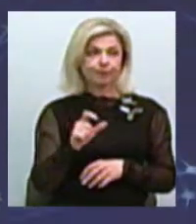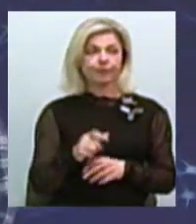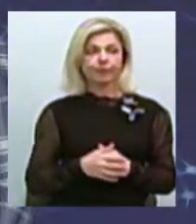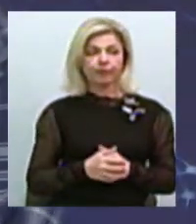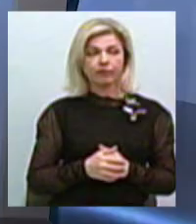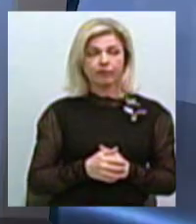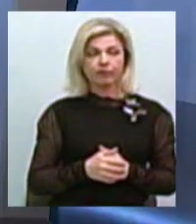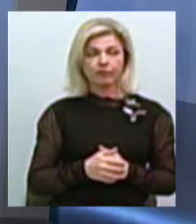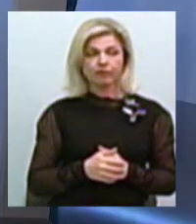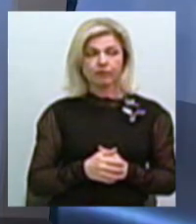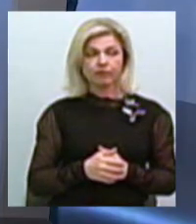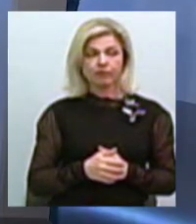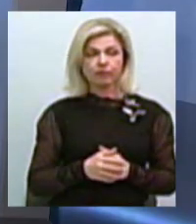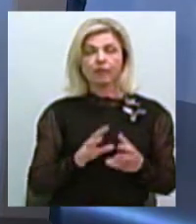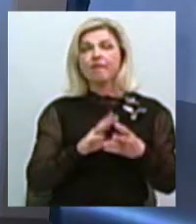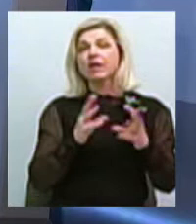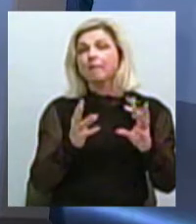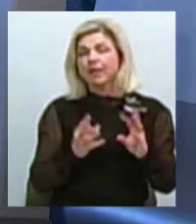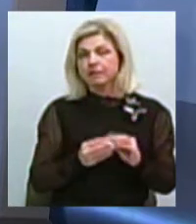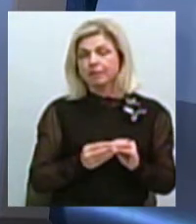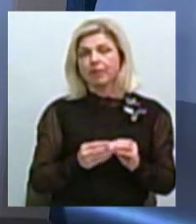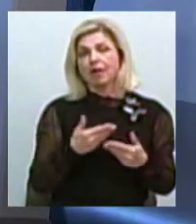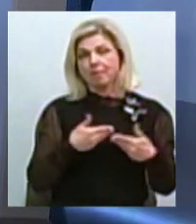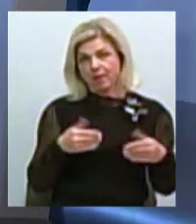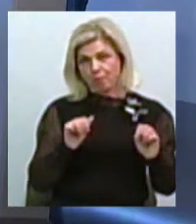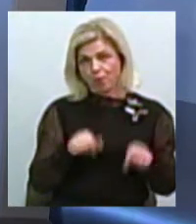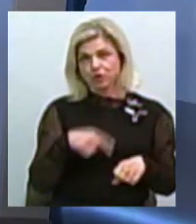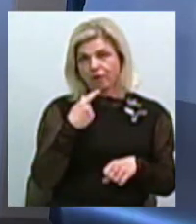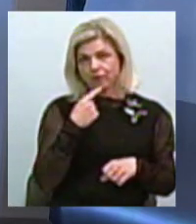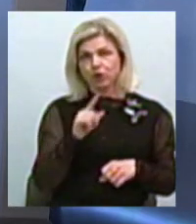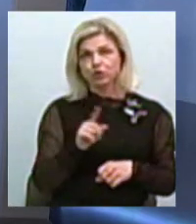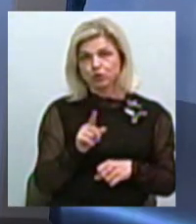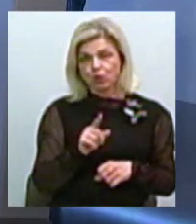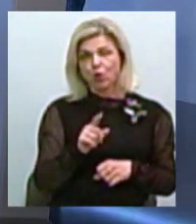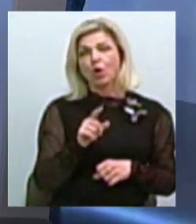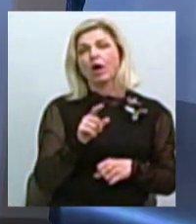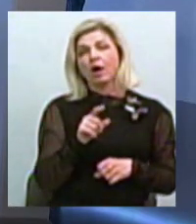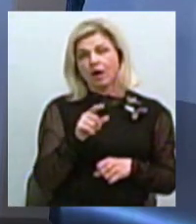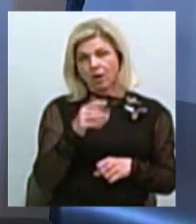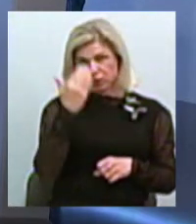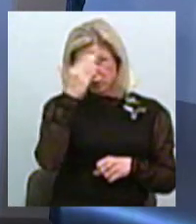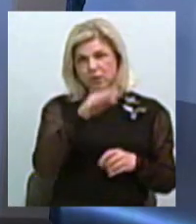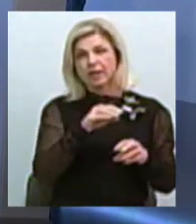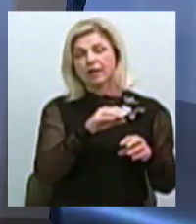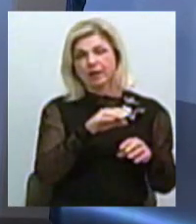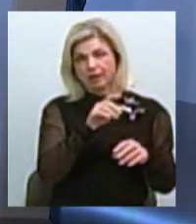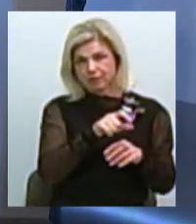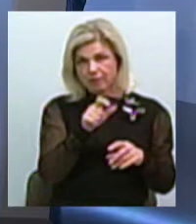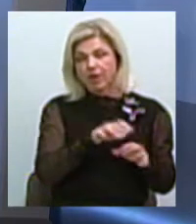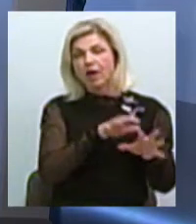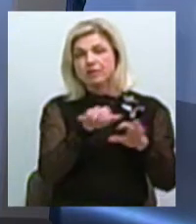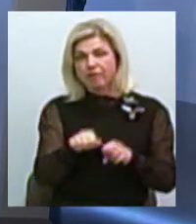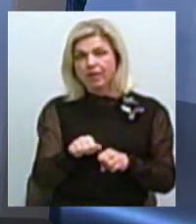гоцького населення. В принципі ми можемо казати, що черніхівці, які мешкали тут у перших століттях нової ери, це